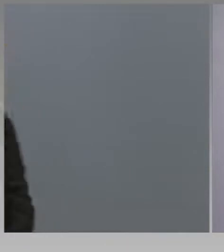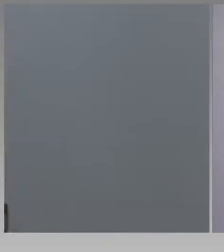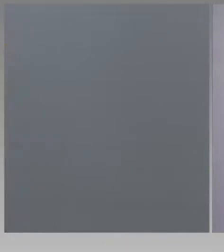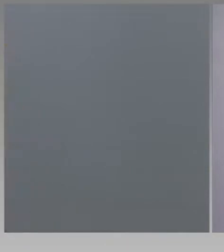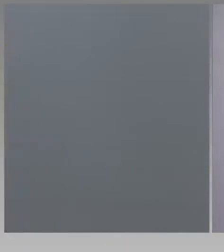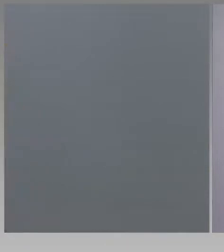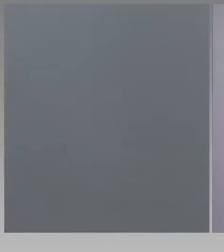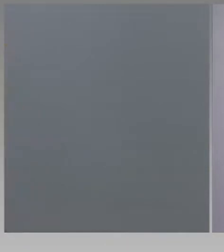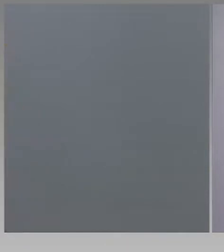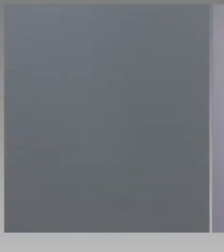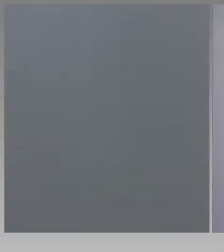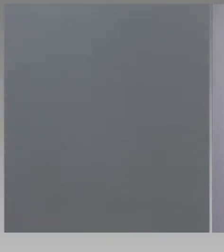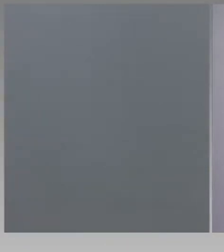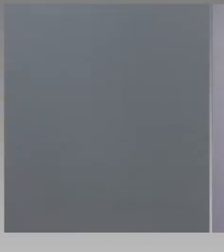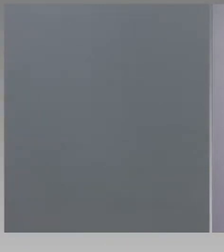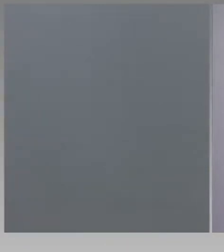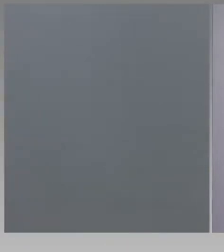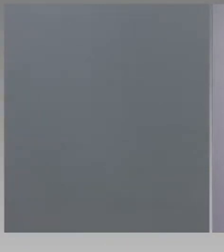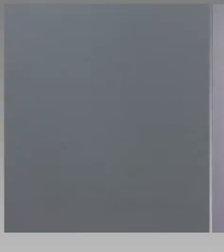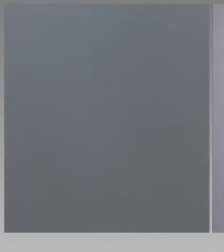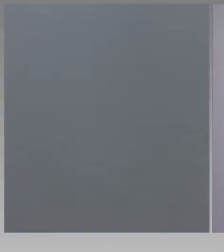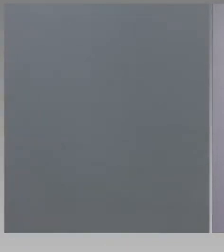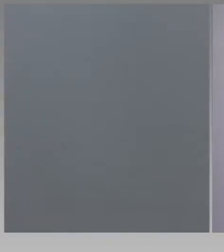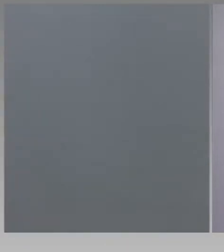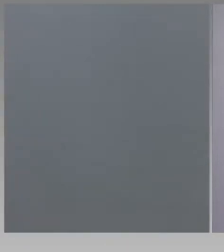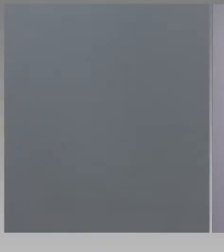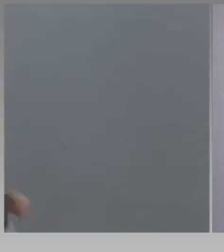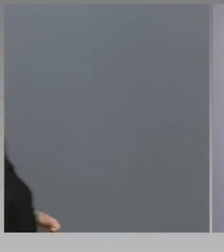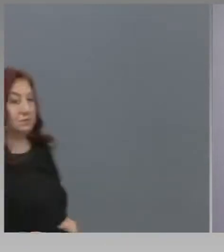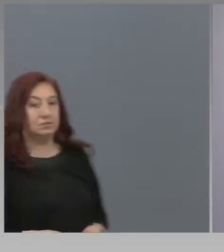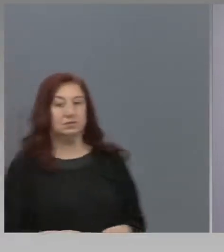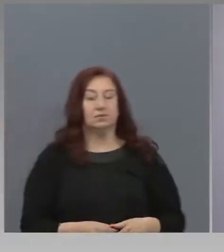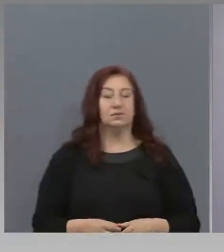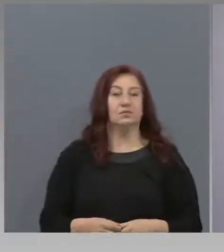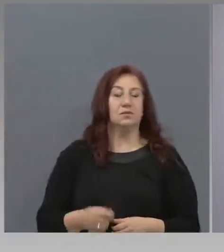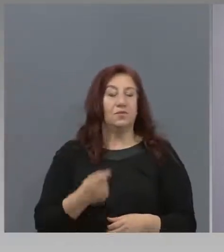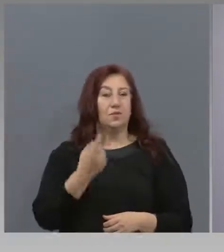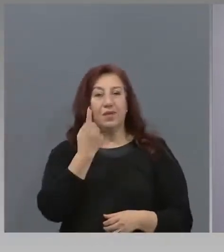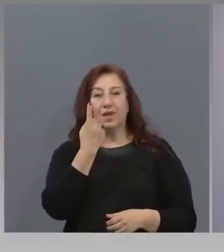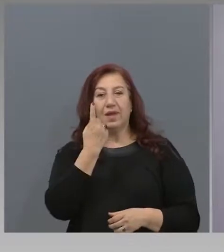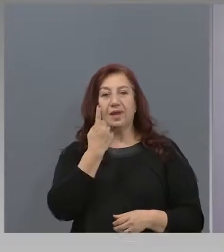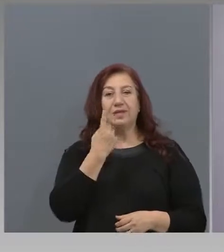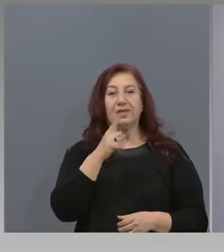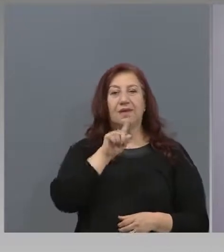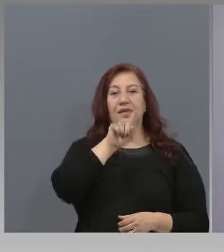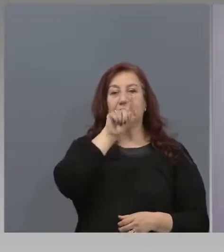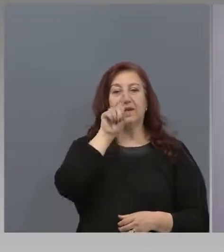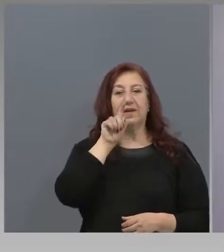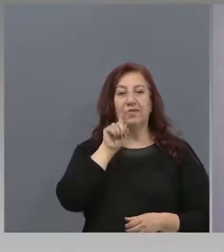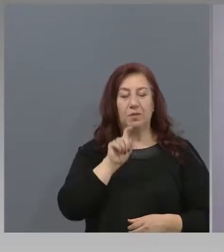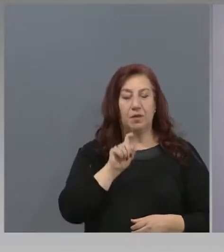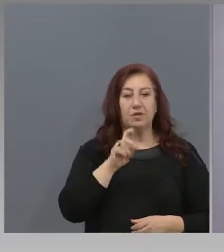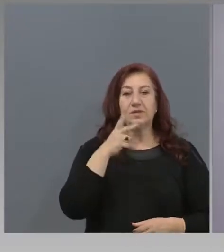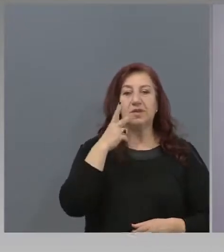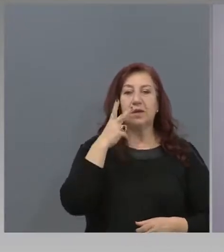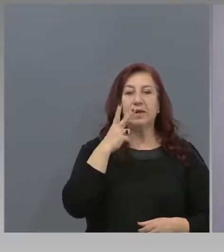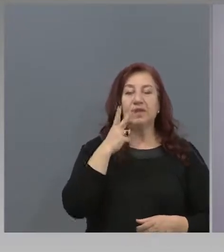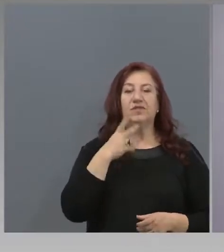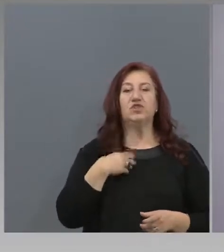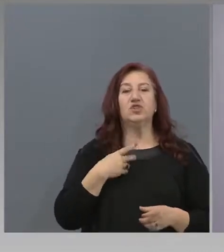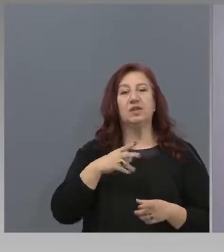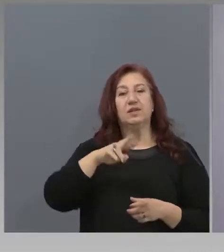доста дейности през летните месеци компенсаторно за пропуснат. Това означава ли, че лятната